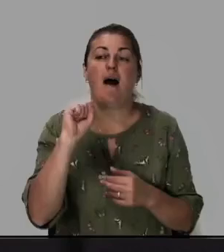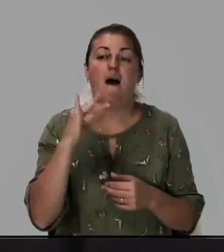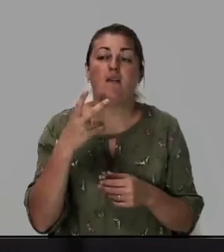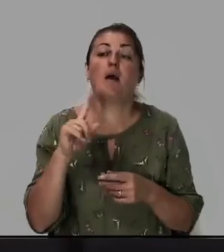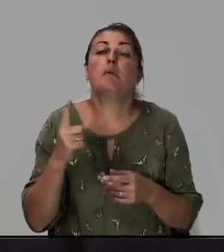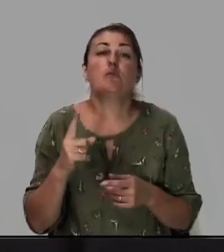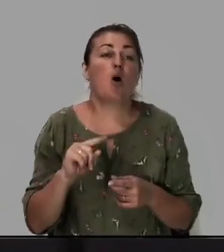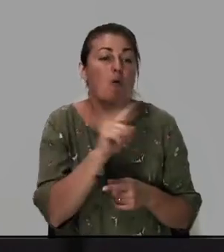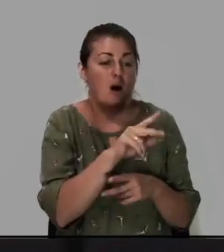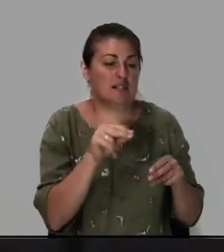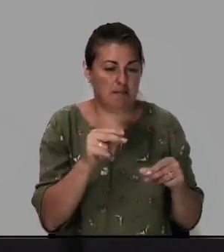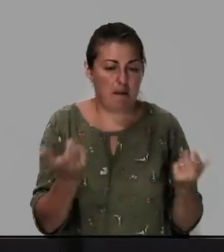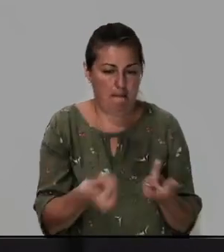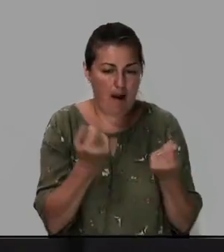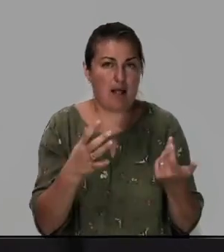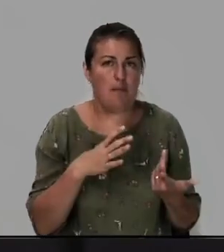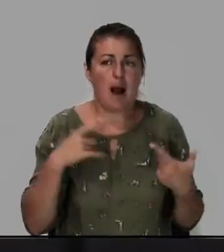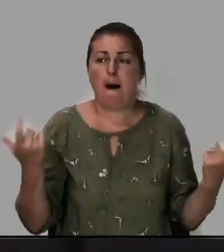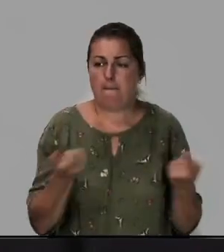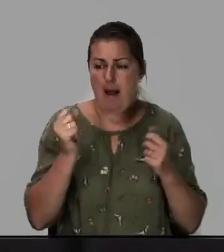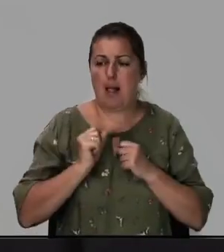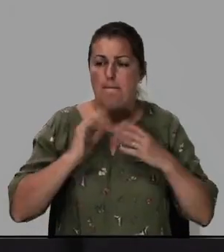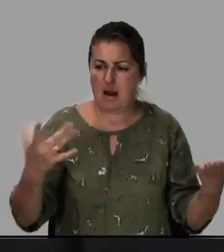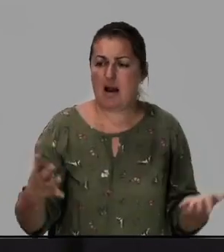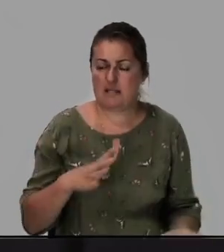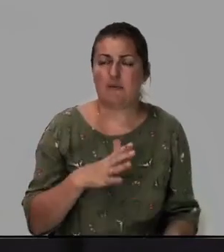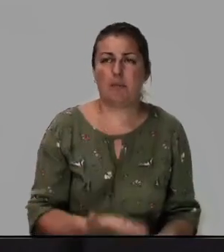Мало земли было, мало богатства было,